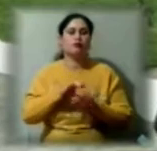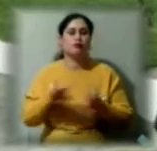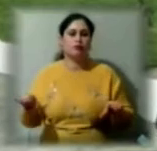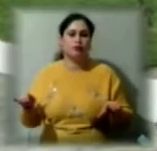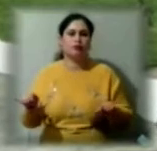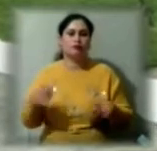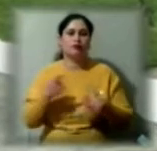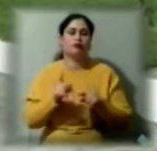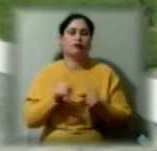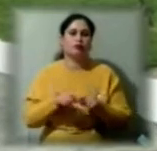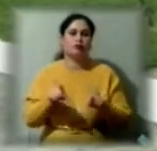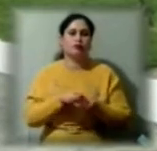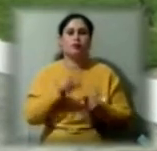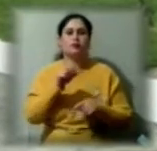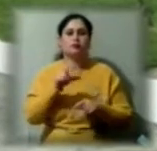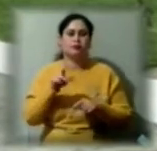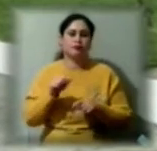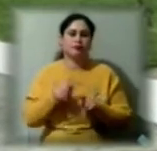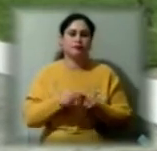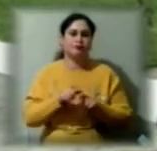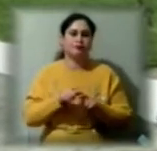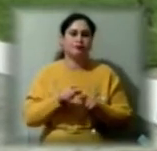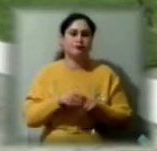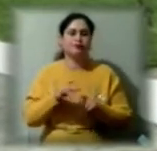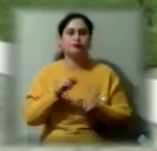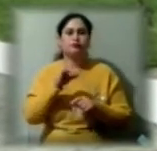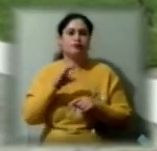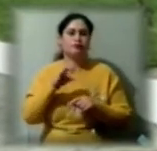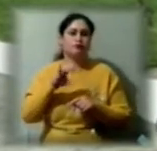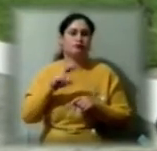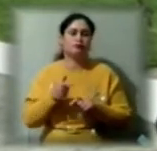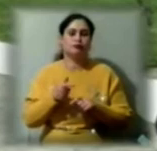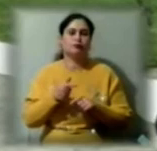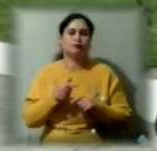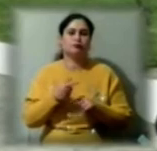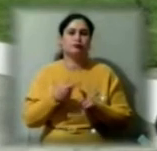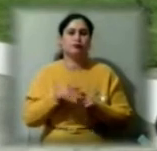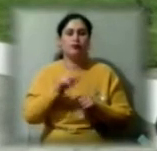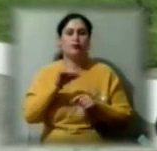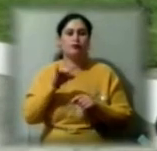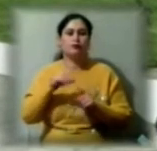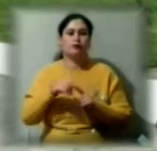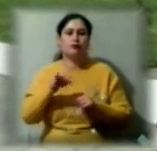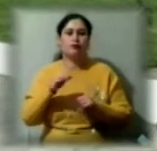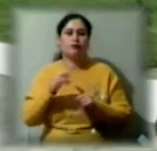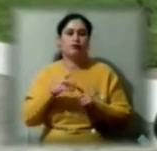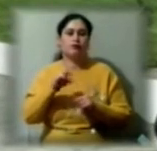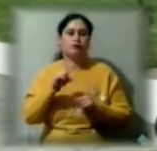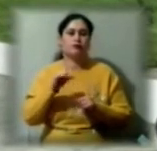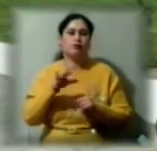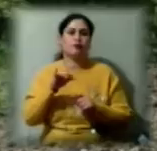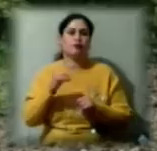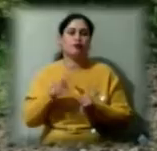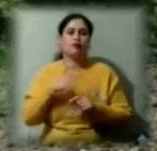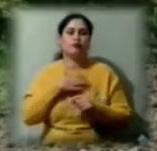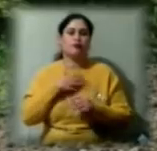теж безпека, це ж надійність, оперативність реагування на надзвичайні події наших пожежних